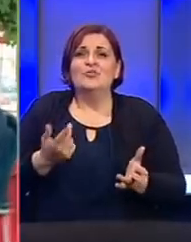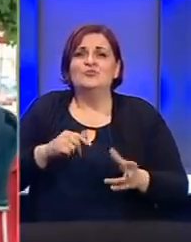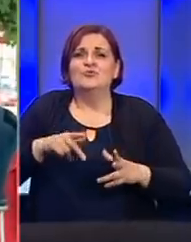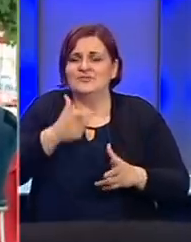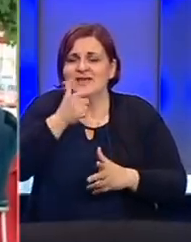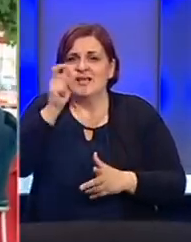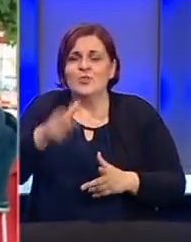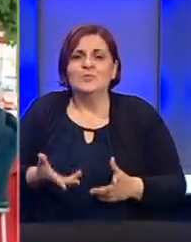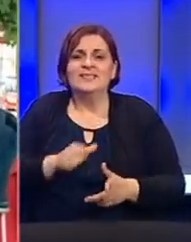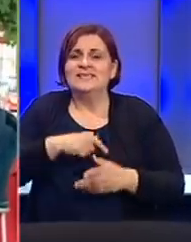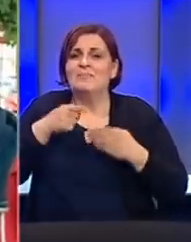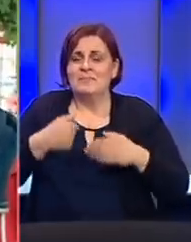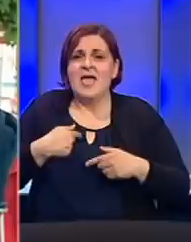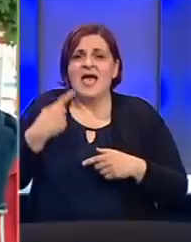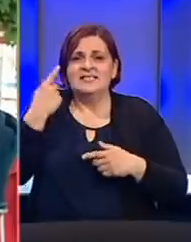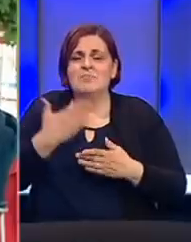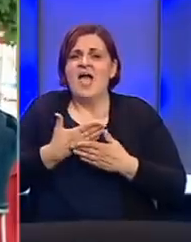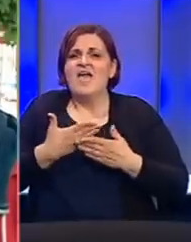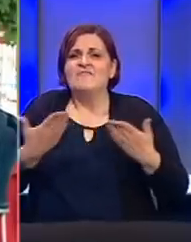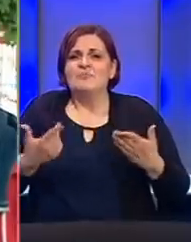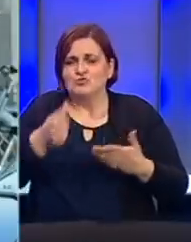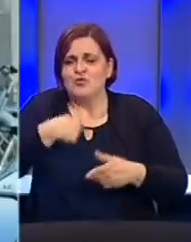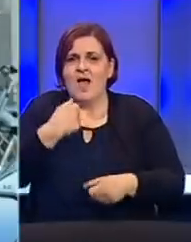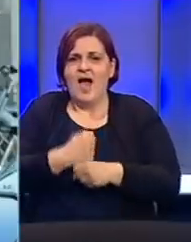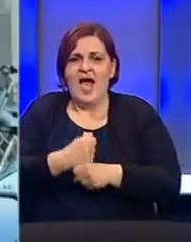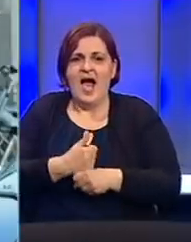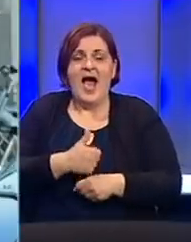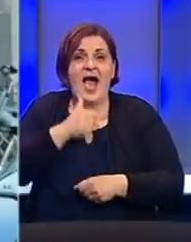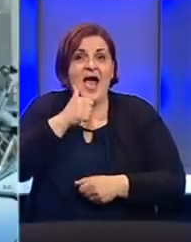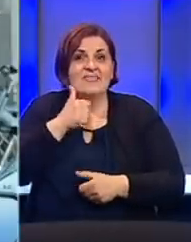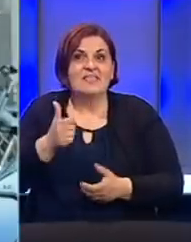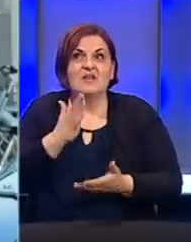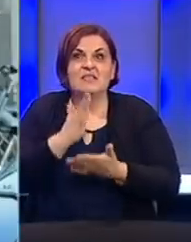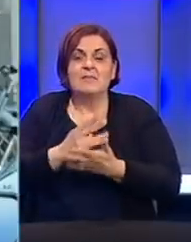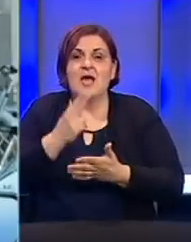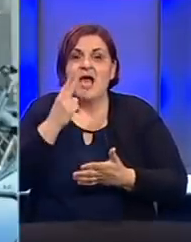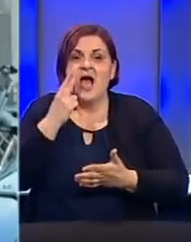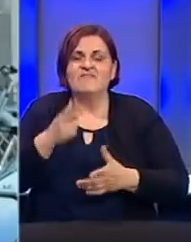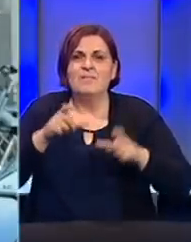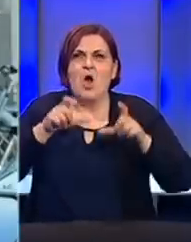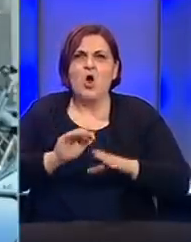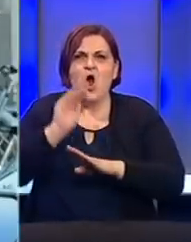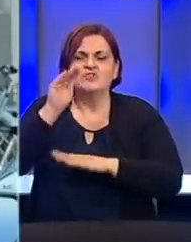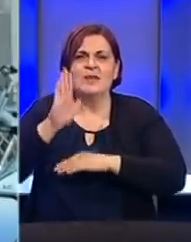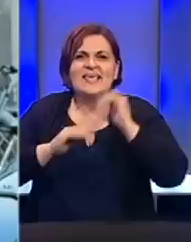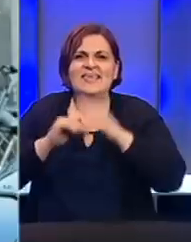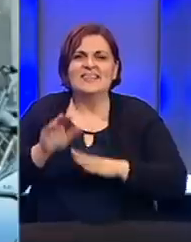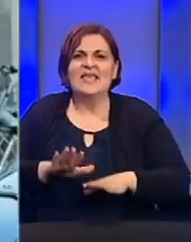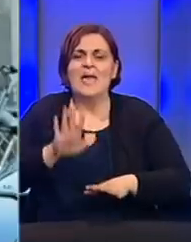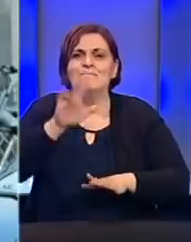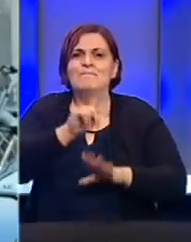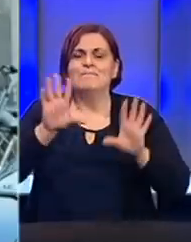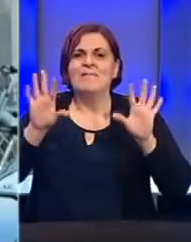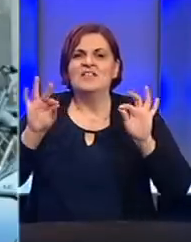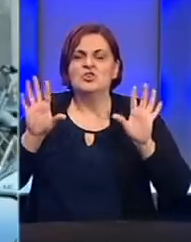dobe i samim tim ja smatram to velikom privilegijom to što radim. Dnevno se znalo meni dešavati jer idem na Košarskom brdo i na Ciglane po pet do